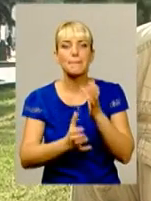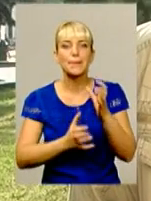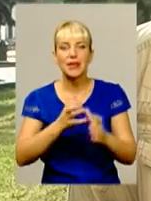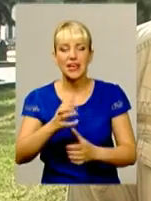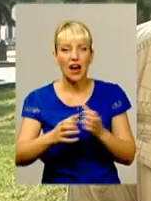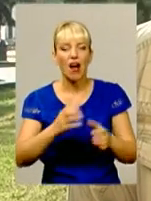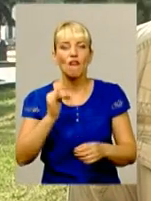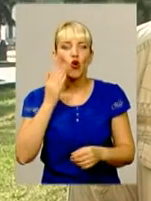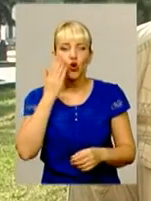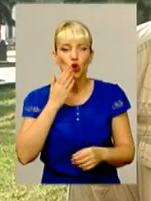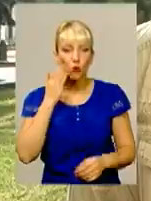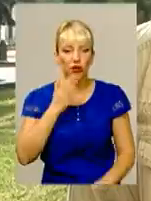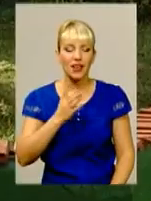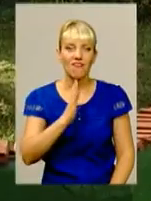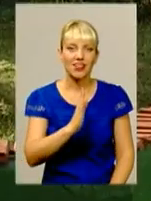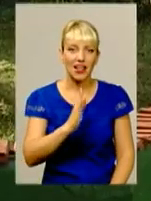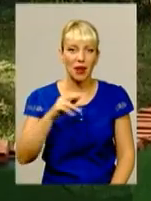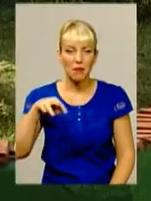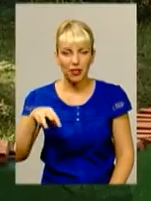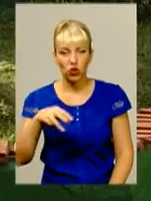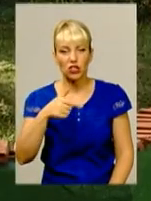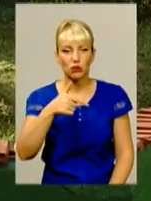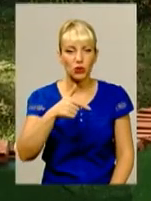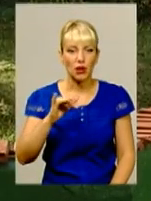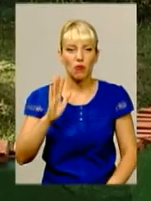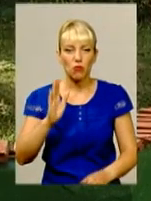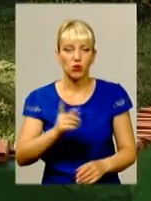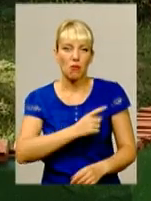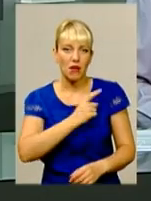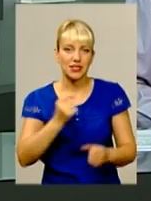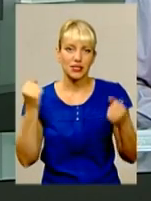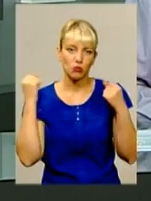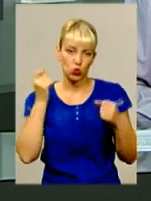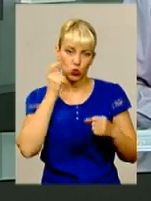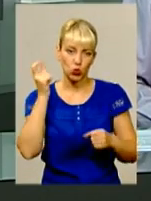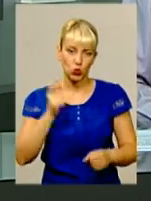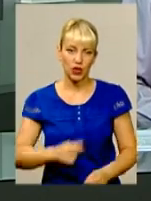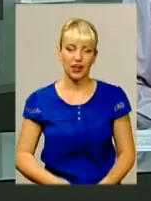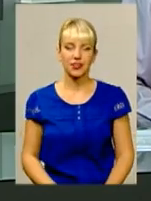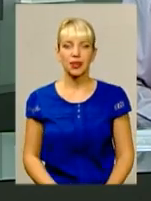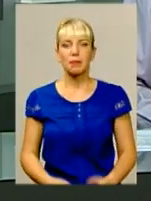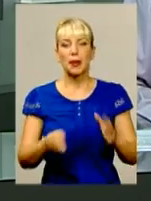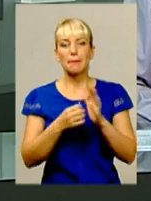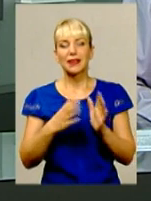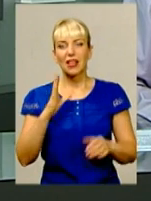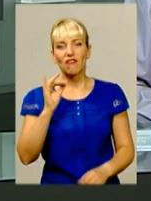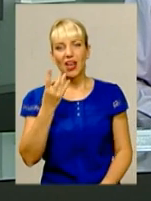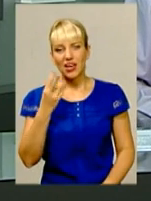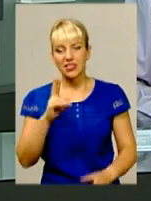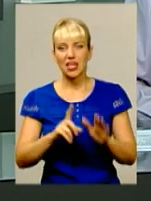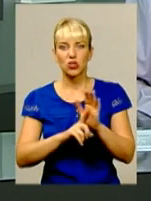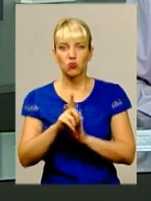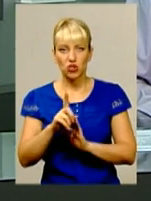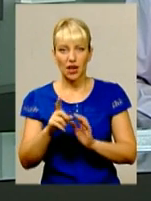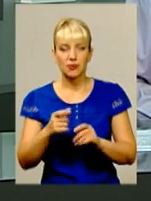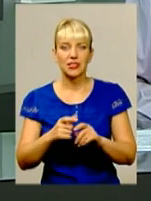Горбачова Анастасія виконували норматив «Мастера спорту України». 15 вересня розпочався